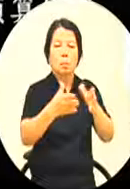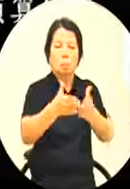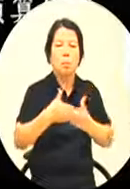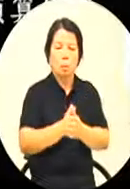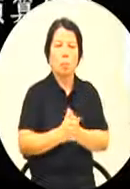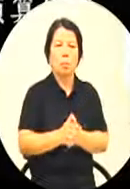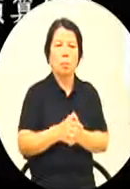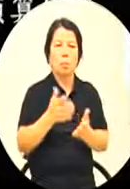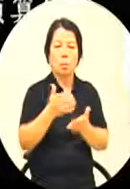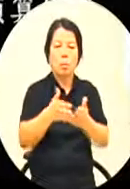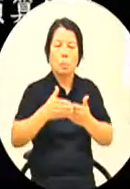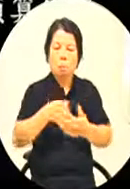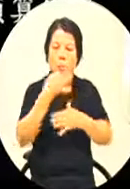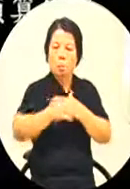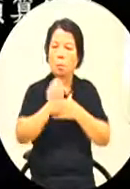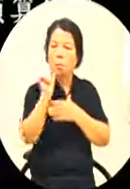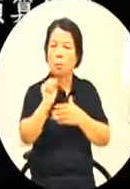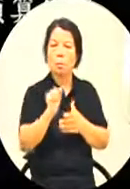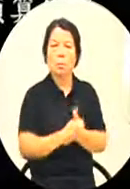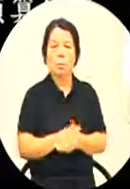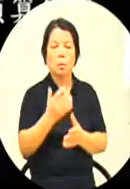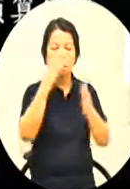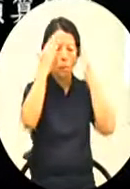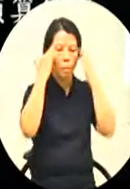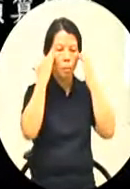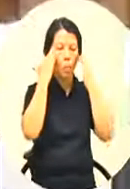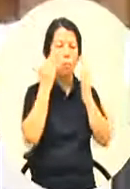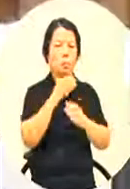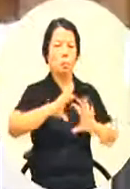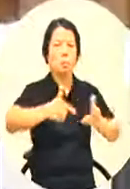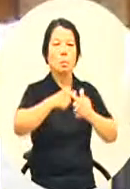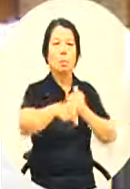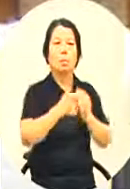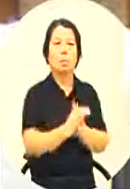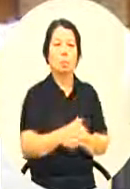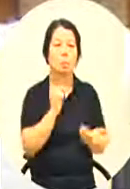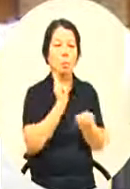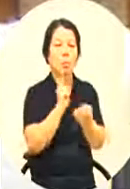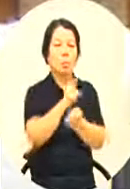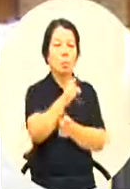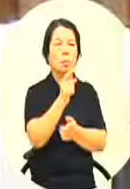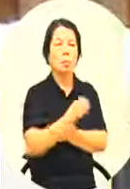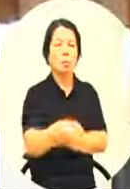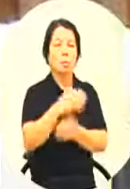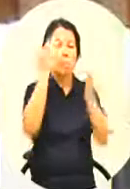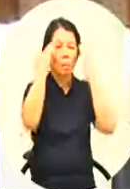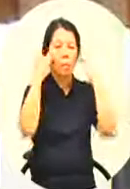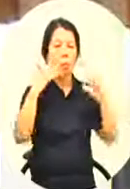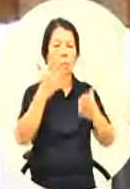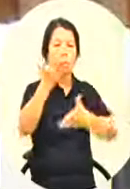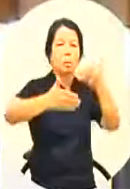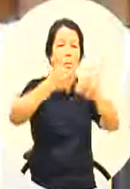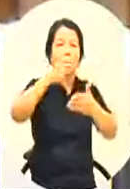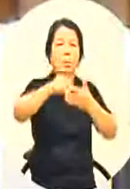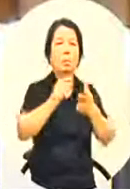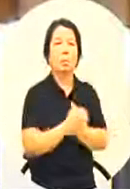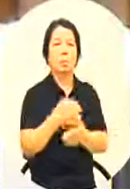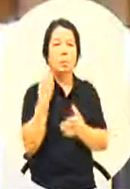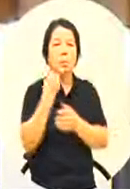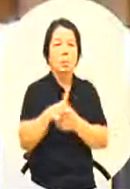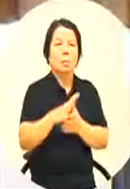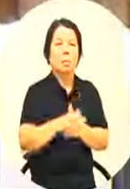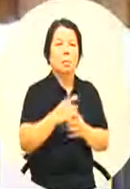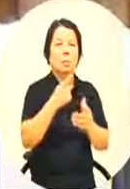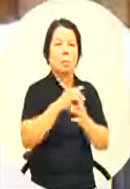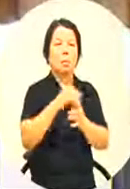可或缺的一环我举寒流的例子来讲其实台湾观众对于韩剧来自星星的你或是太阳的后